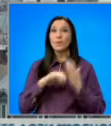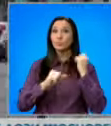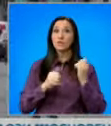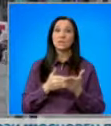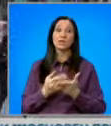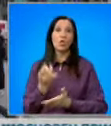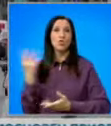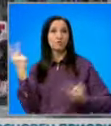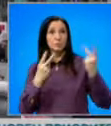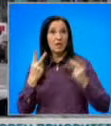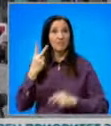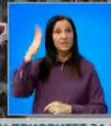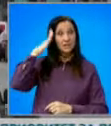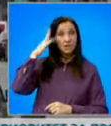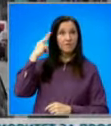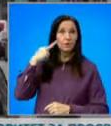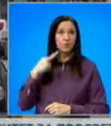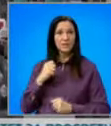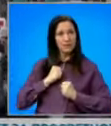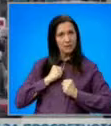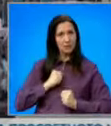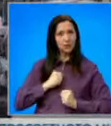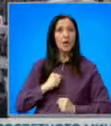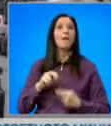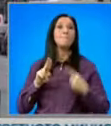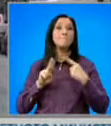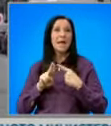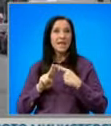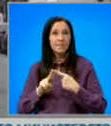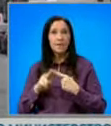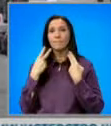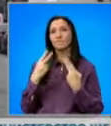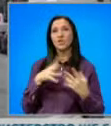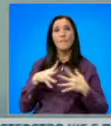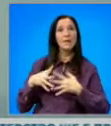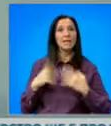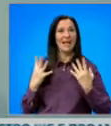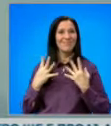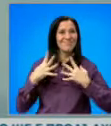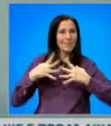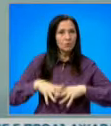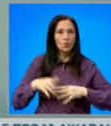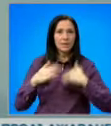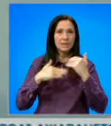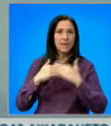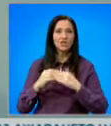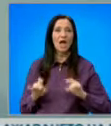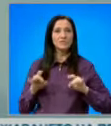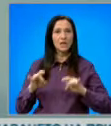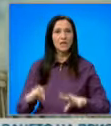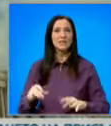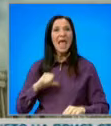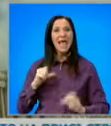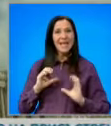споразумение на двете страни и Великобритания за здържане на Пекин. То предвижда американска технология за изграждане на австралийски ядрени